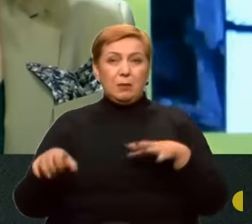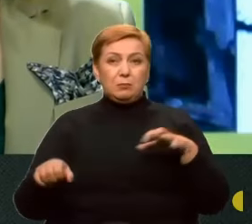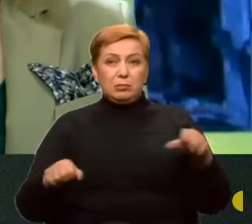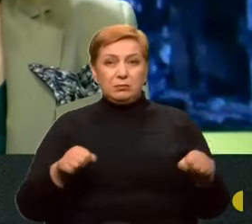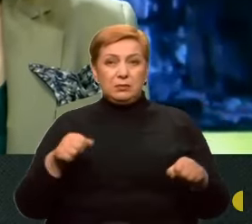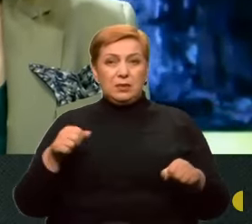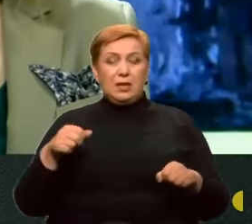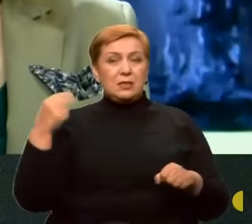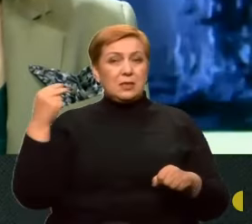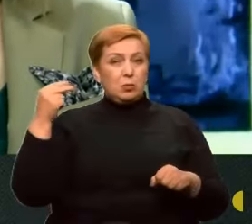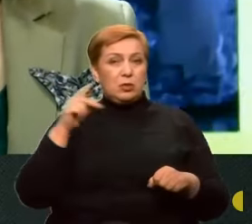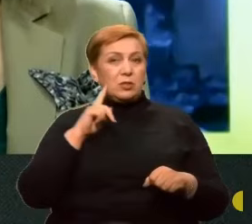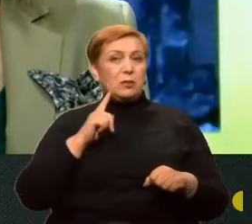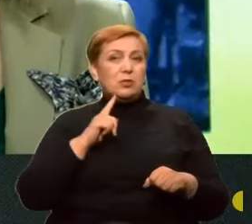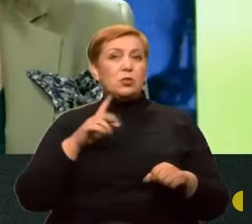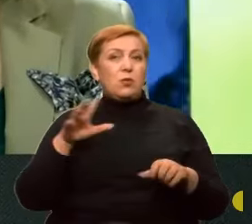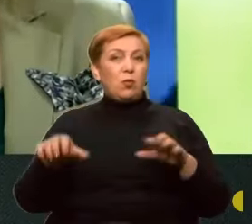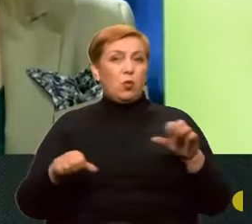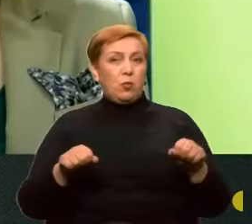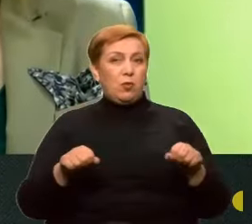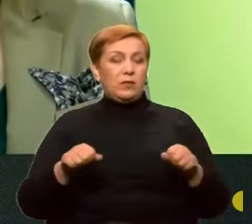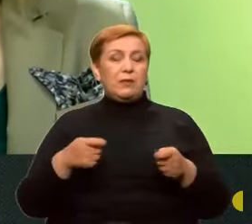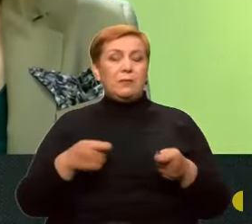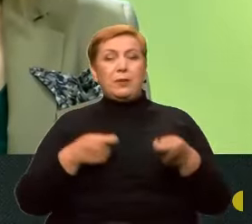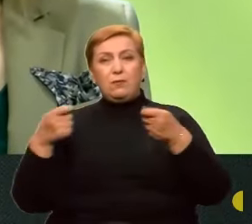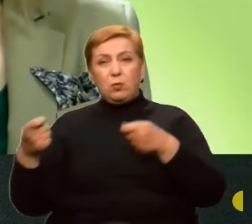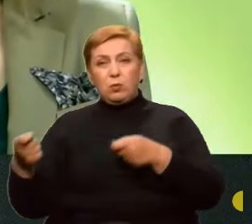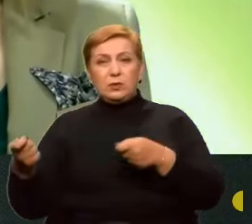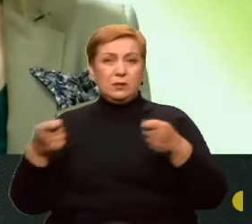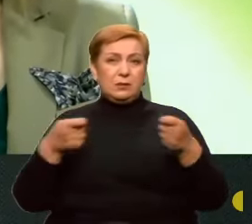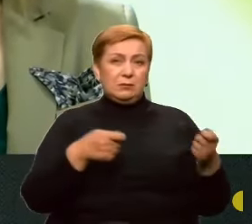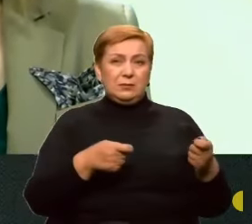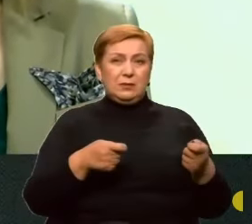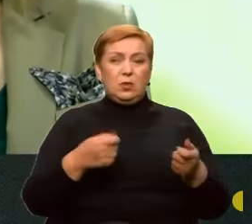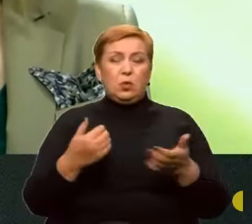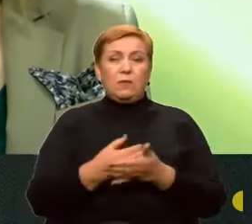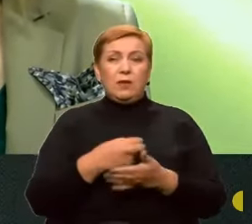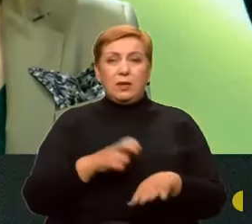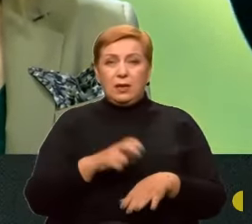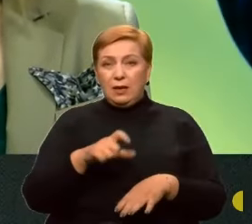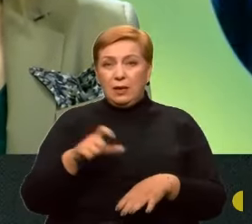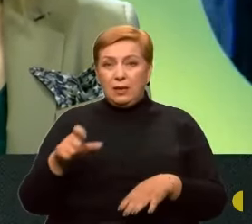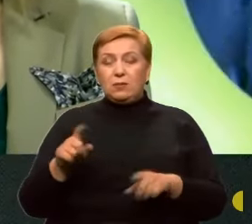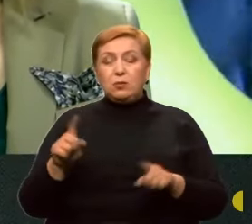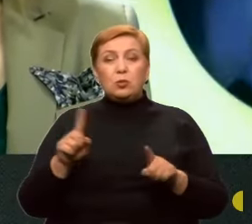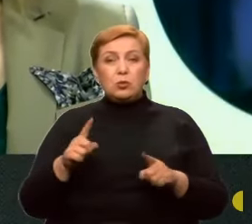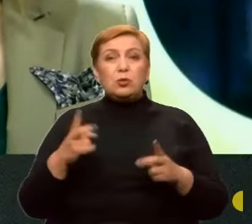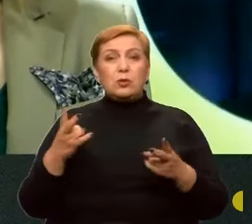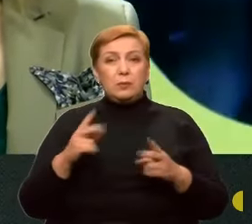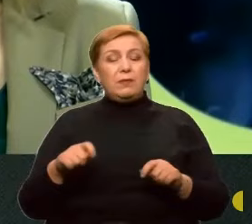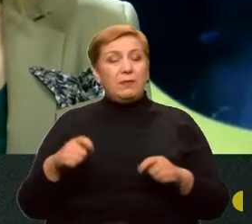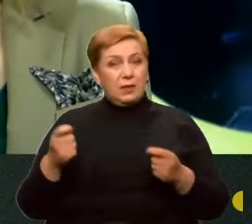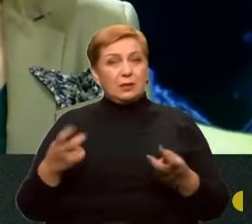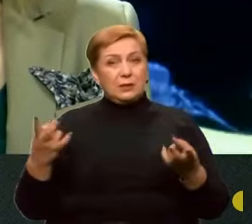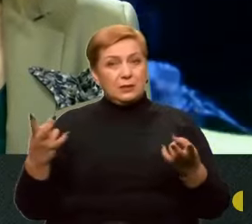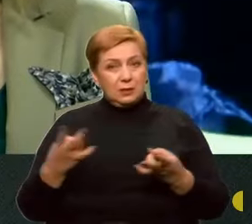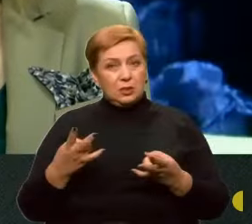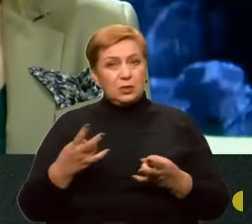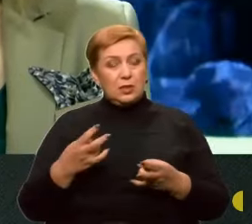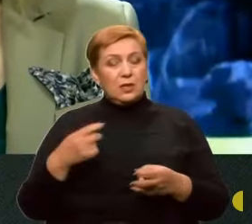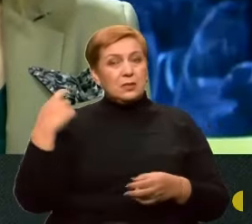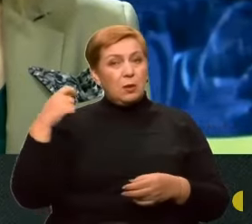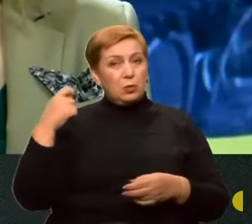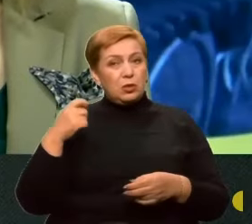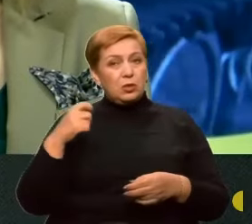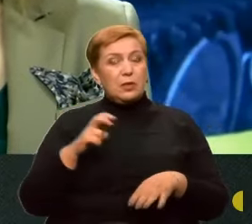Запорізької області, підвозять нових військових лікарів, та й взагалі лікарів, тому що треба віддати належне запорізьким лікарям.